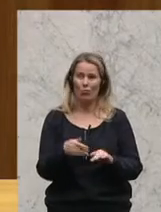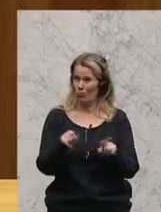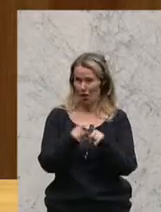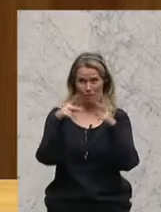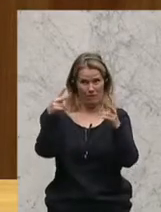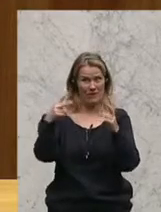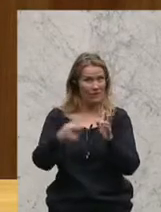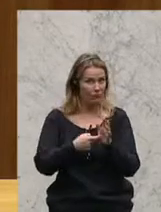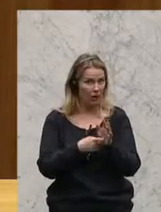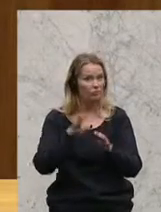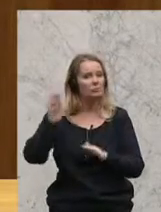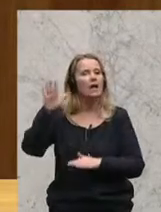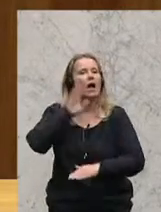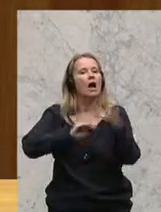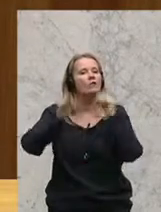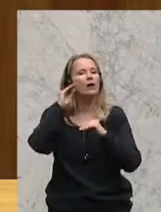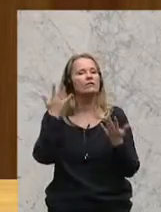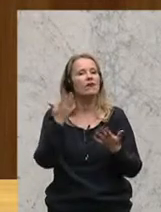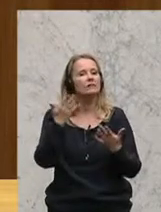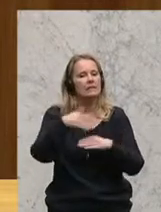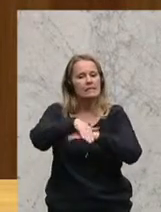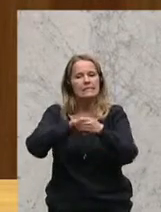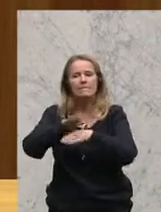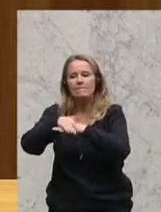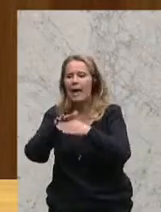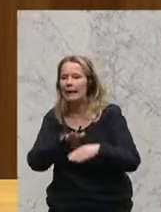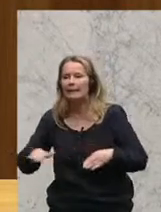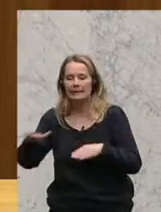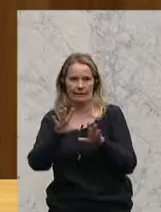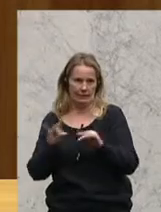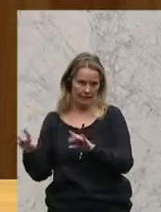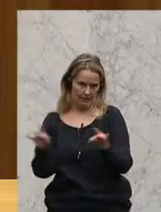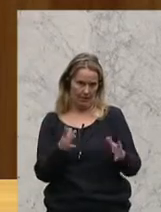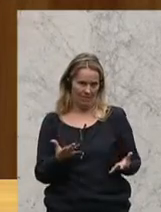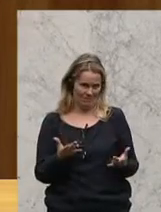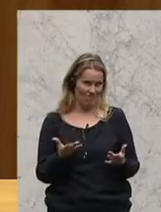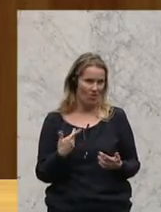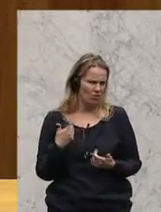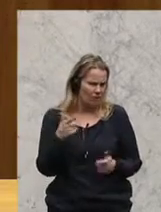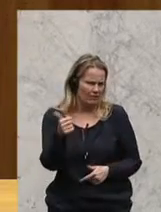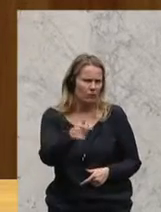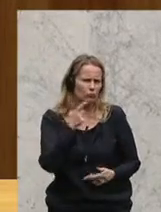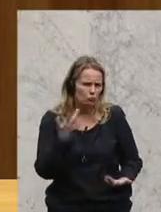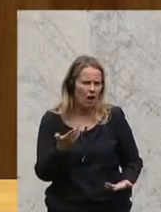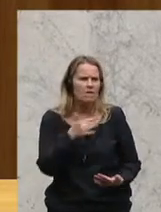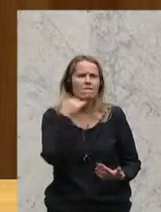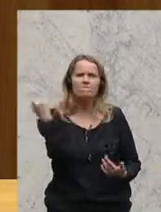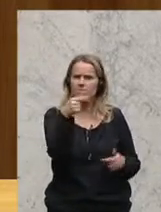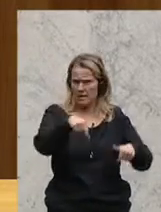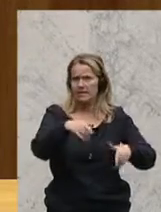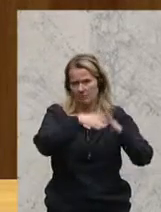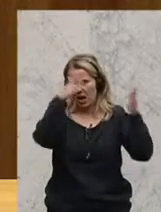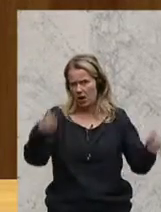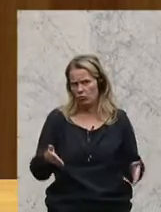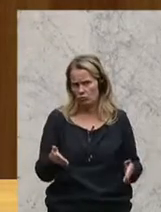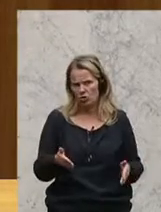Voraussetzung ist seine Erfahrung in der kommunalen Tätigkeit. Und es sei mir durchaus die Bemerkung erlaubt, vielen in diesem Hause würde